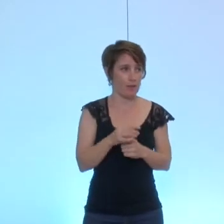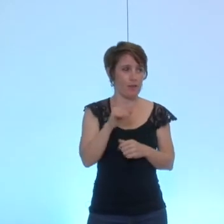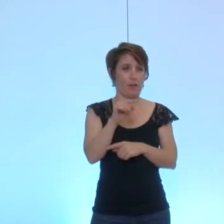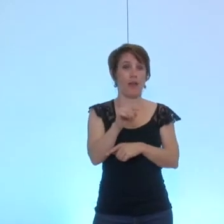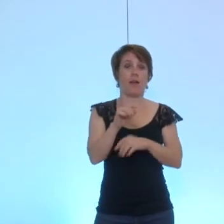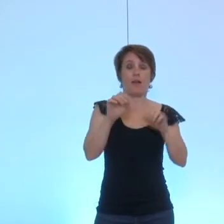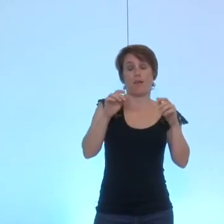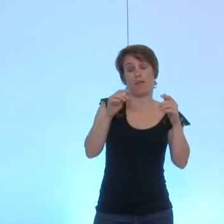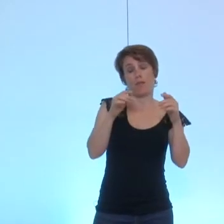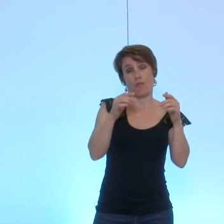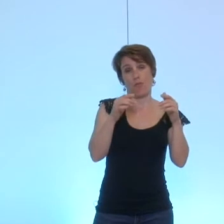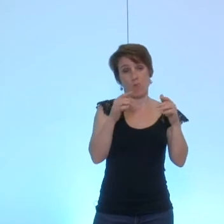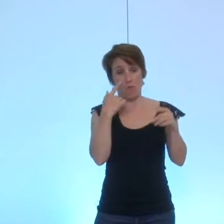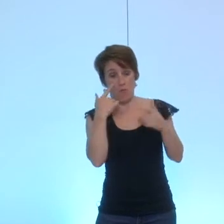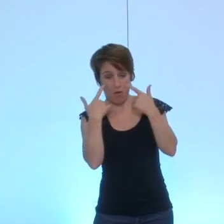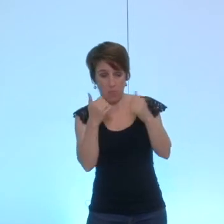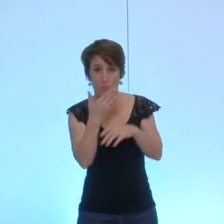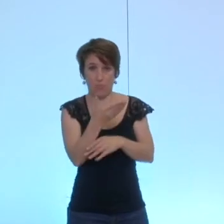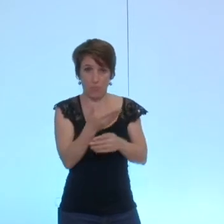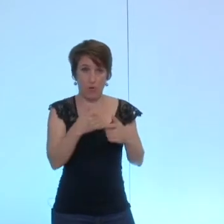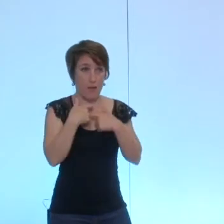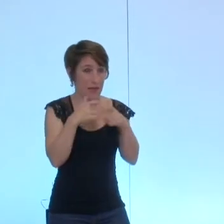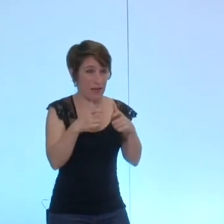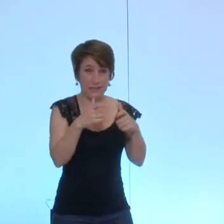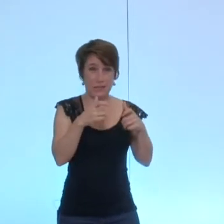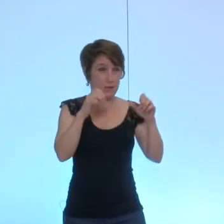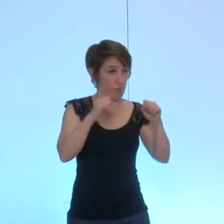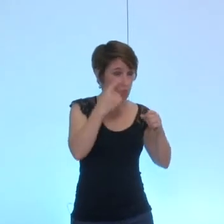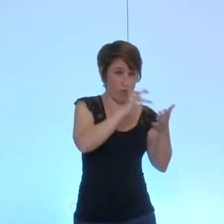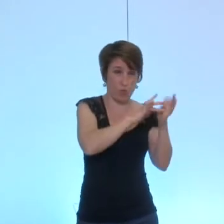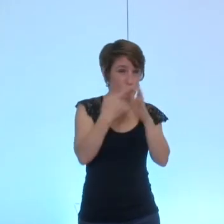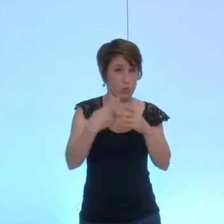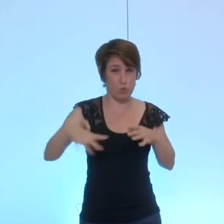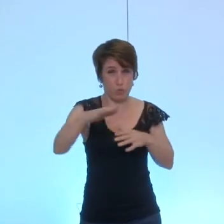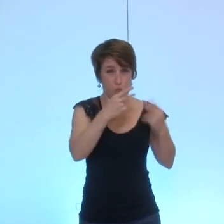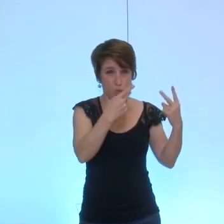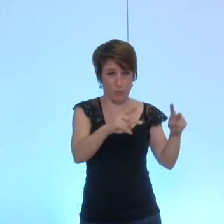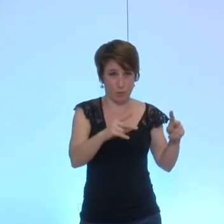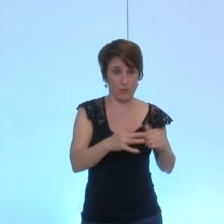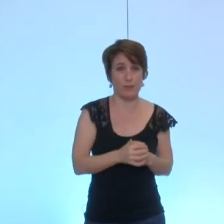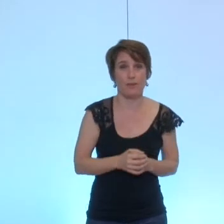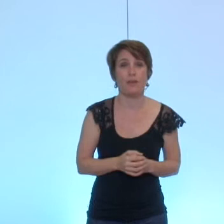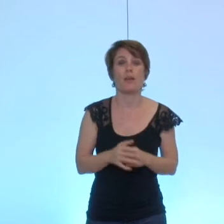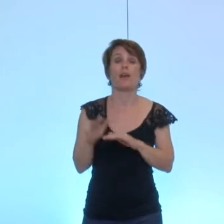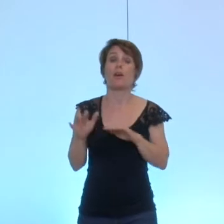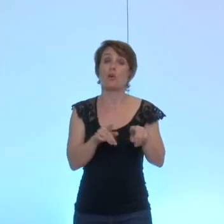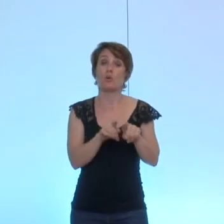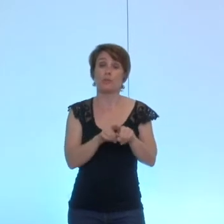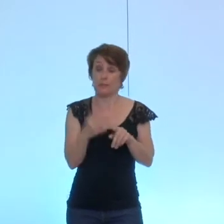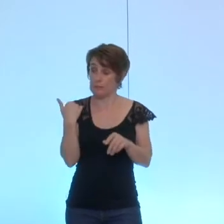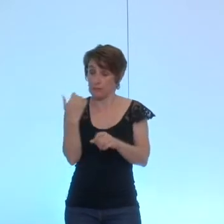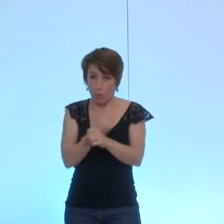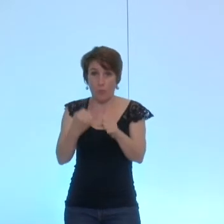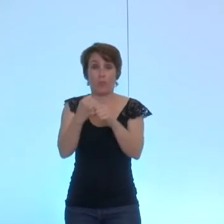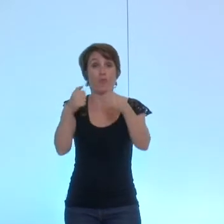les possibilités d'accès sont effectives pour toutes les catégories de public mais aussi grâce à la création des maisons des habitants